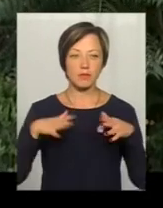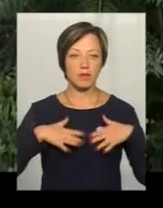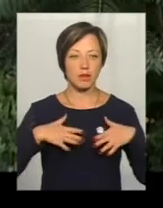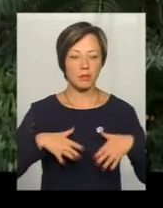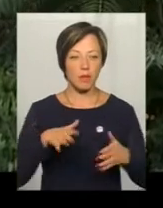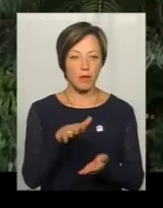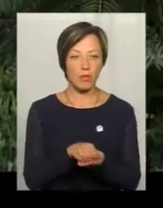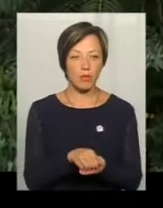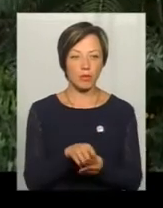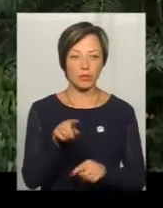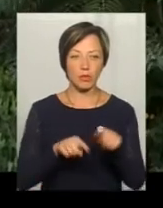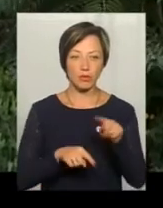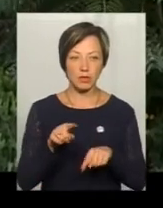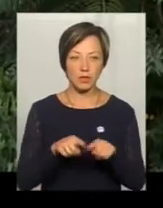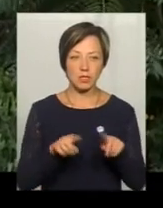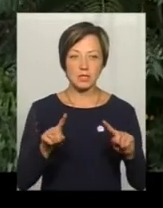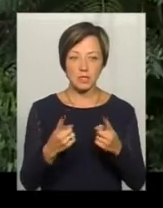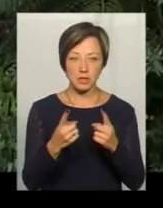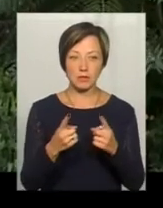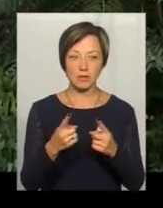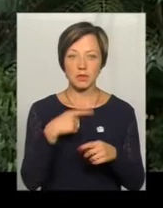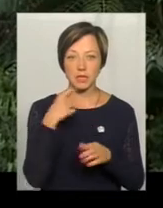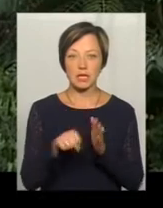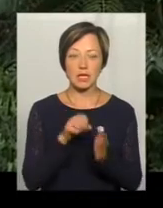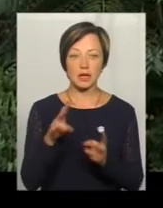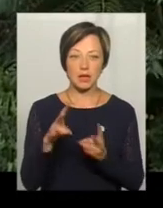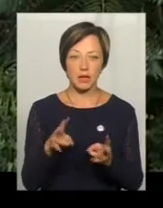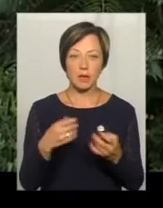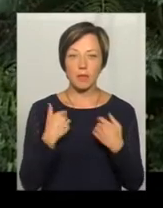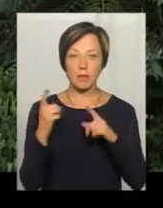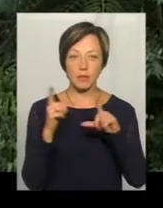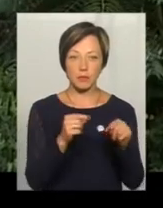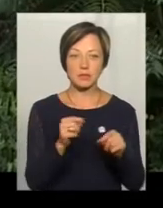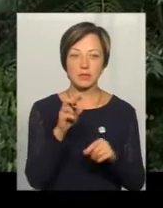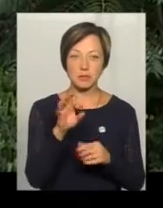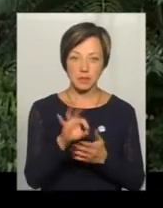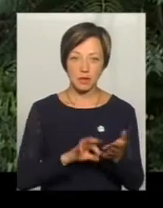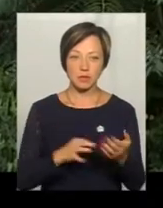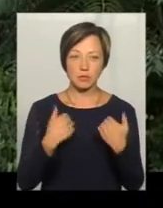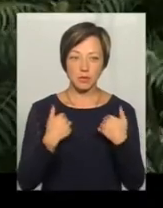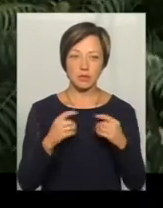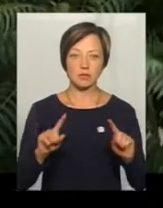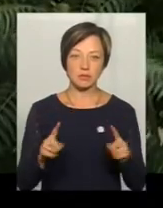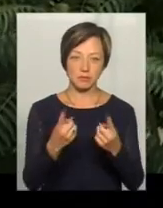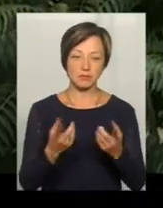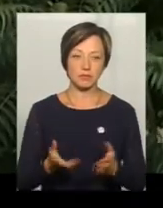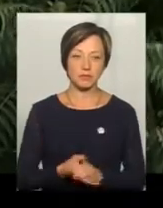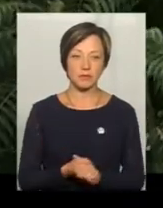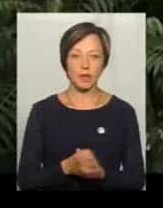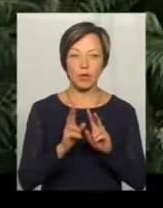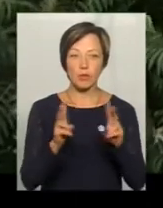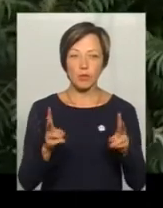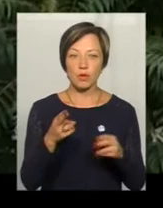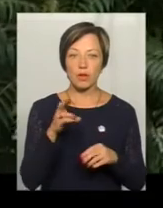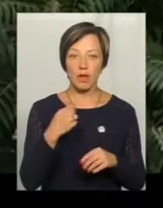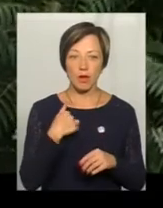похорони до родственників. Так, її затримали, звали терористкою. Іси б я туди поїхав, вони б зразу б і закрили. Якщо я комусь кажу, де я